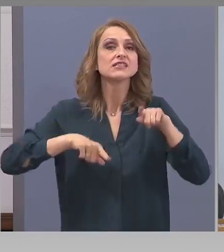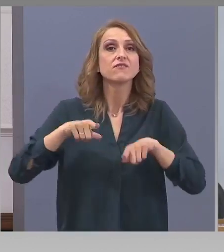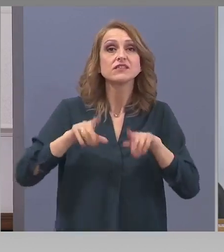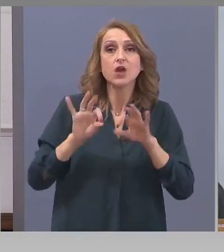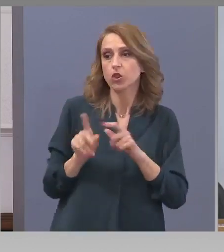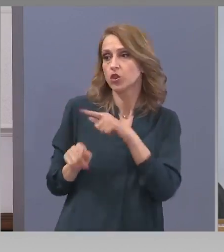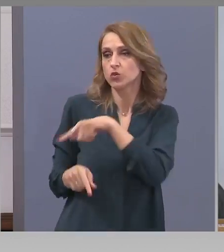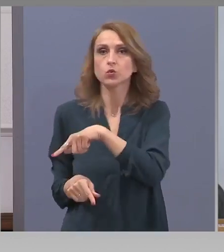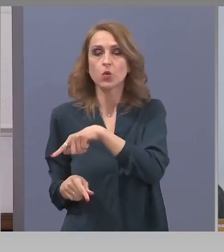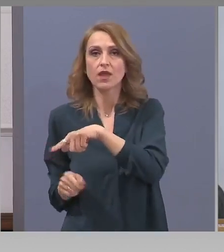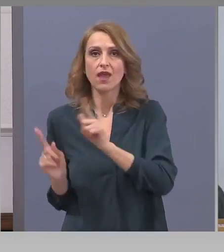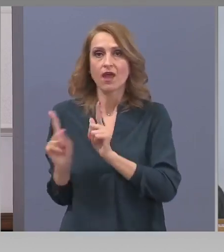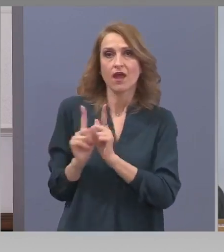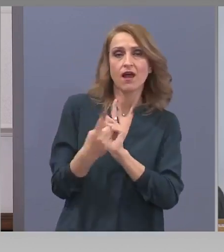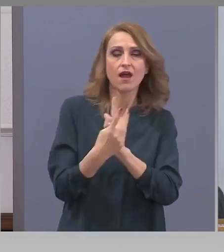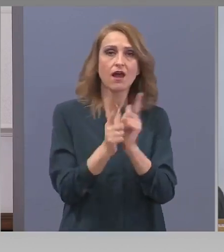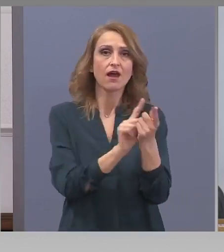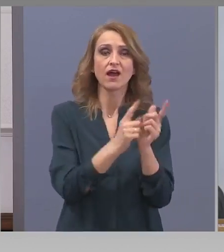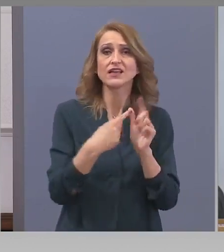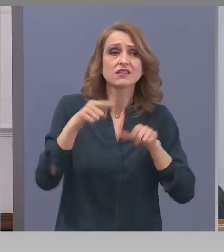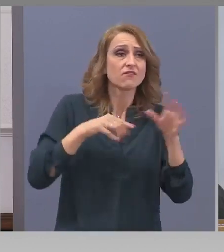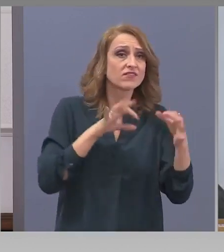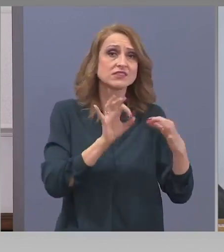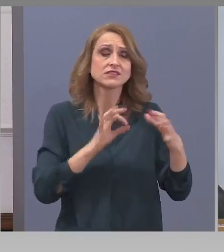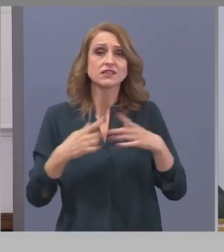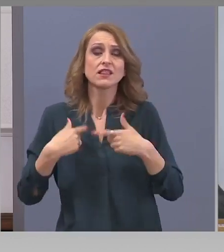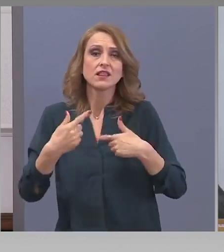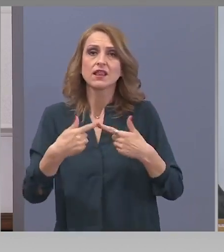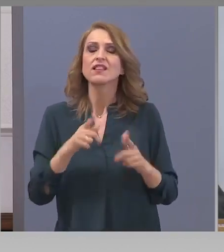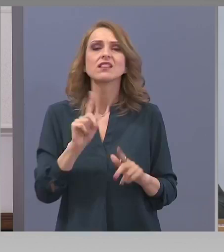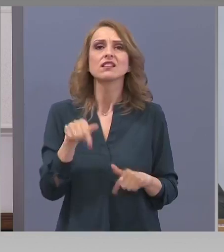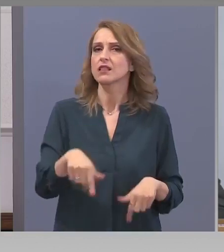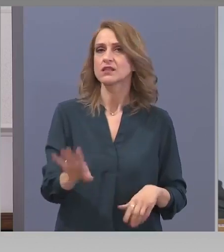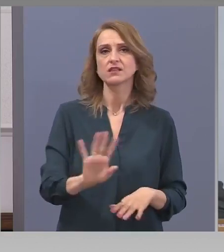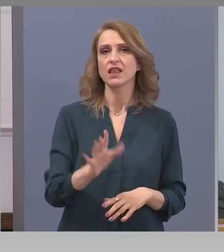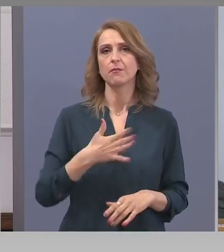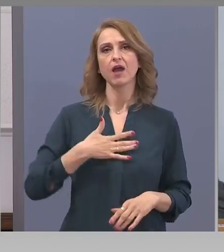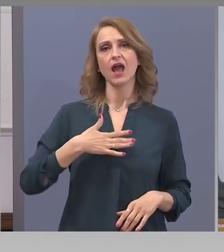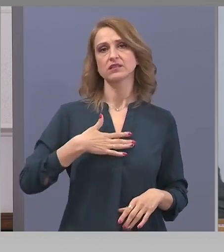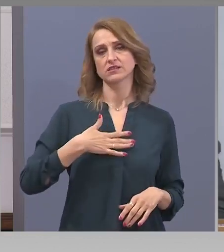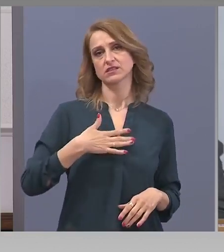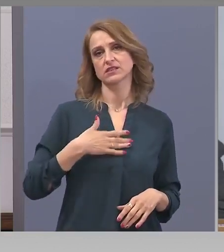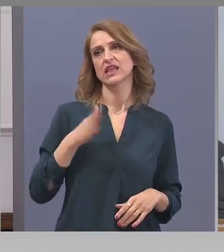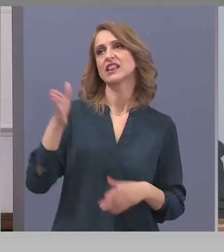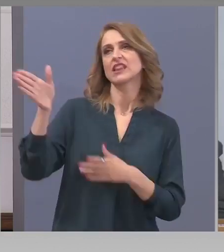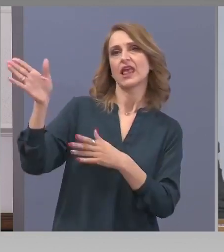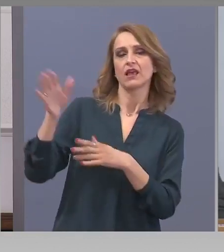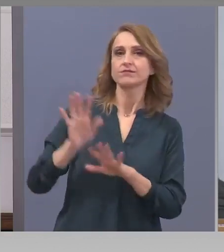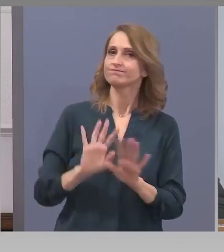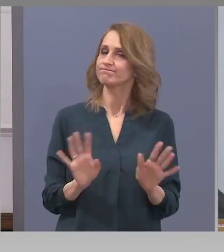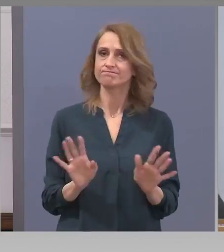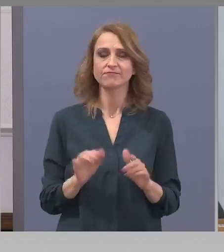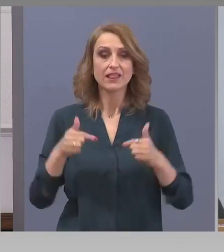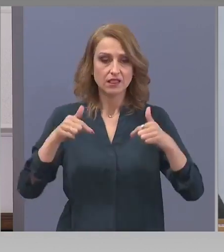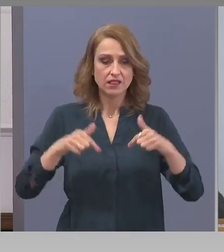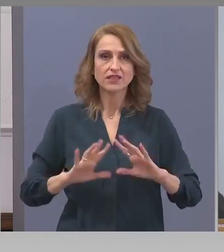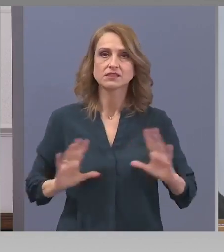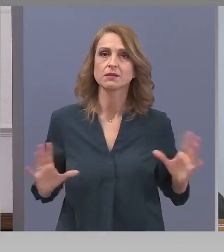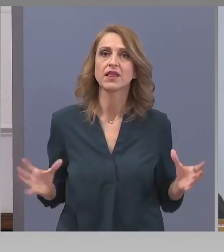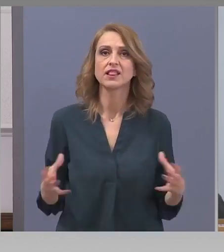другия, на ближния. Днес няма аз, ти, те. Днес сме ние.